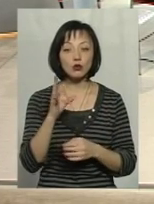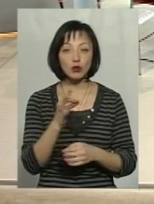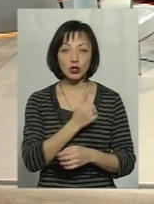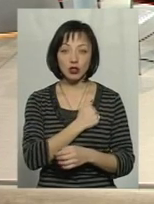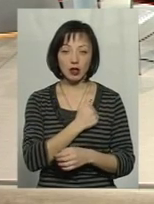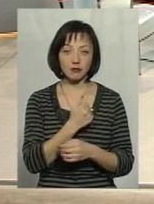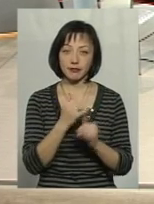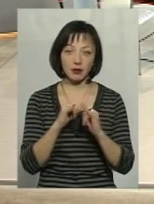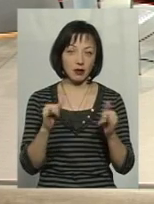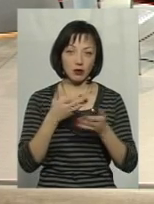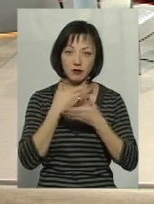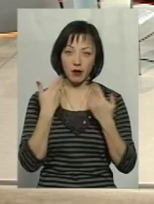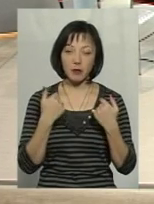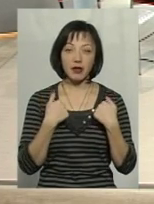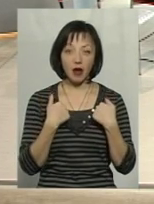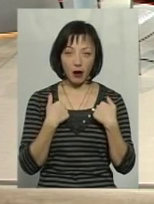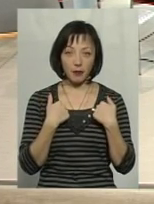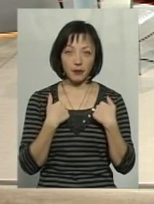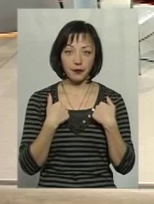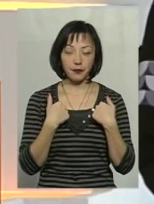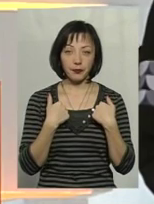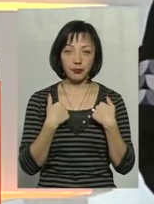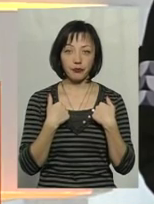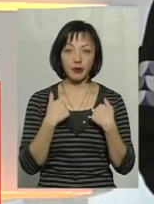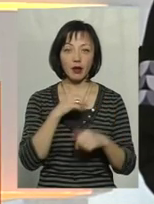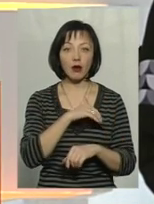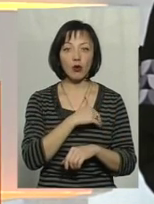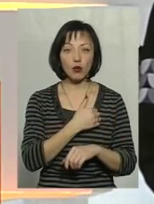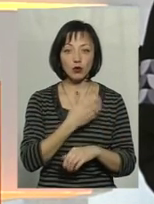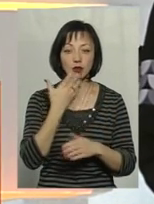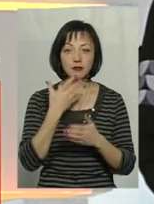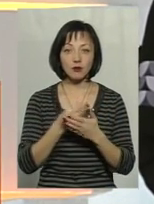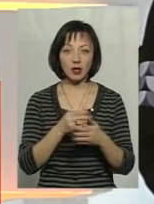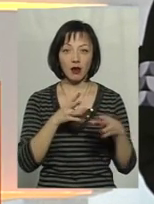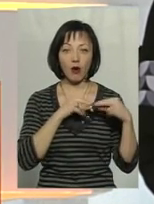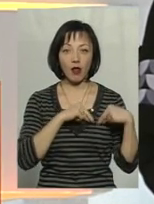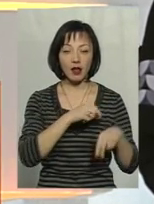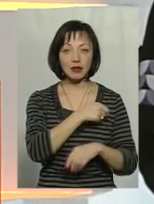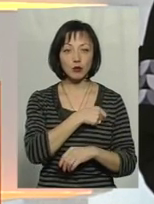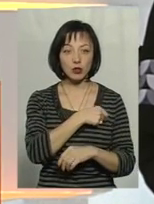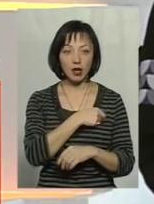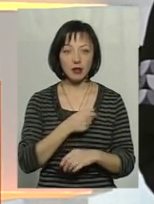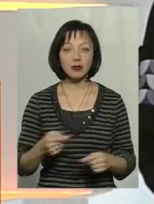жаль, ми її не розвиваємо. Тому я хочу своїх колег-депутатів